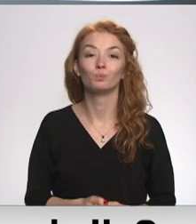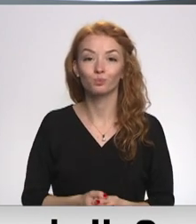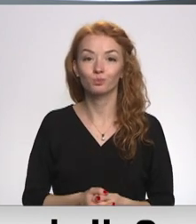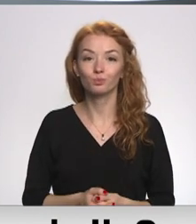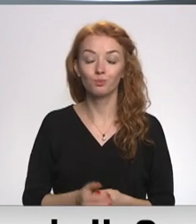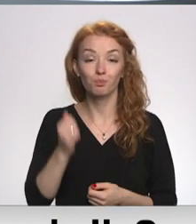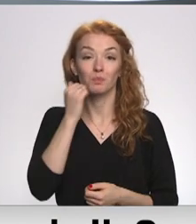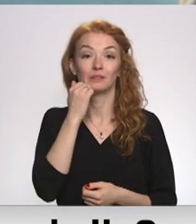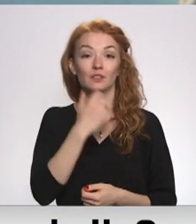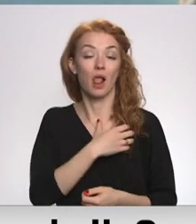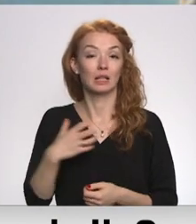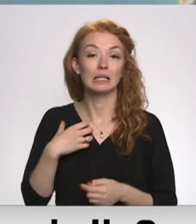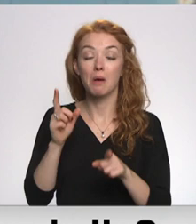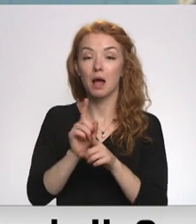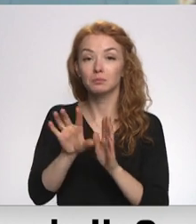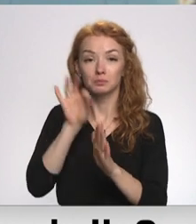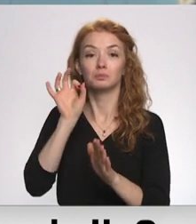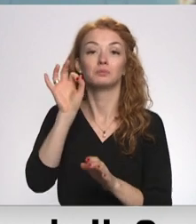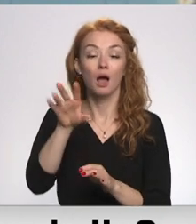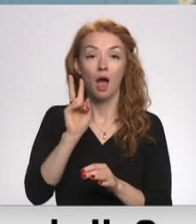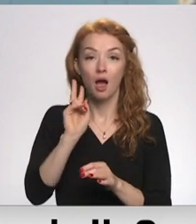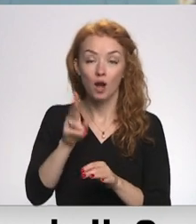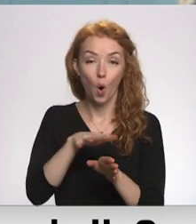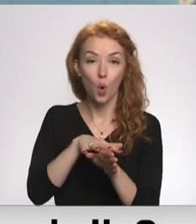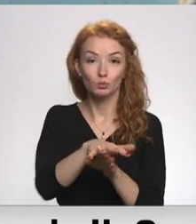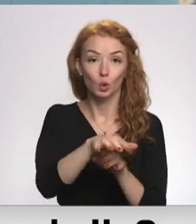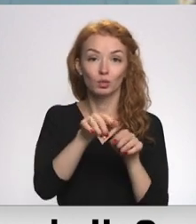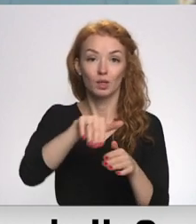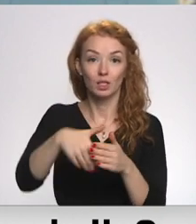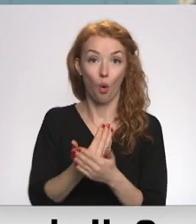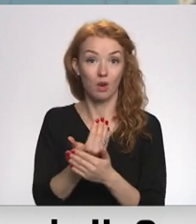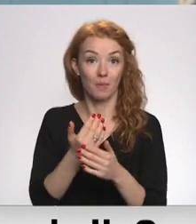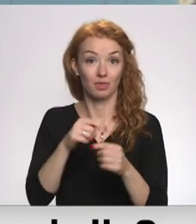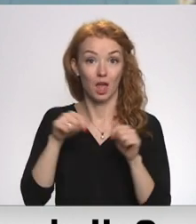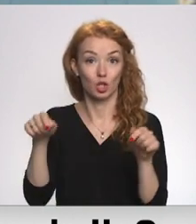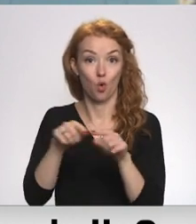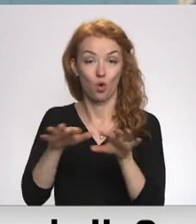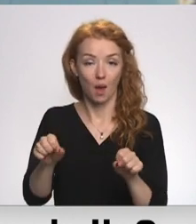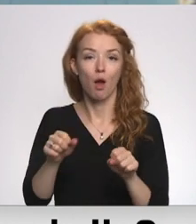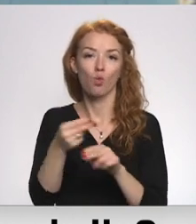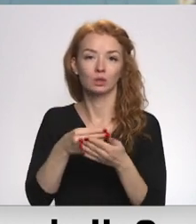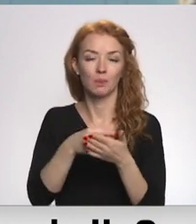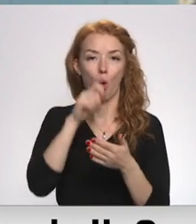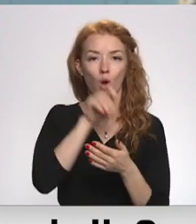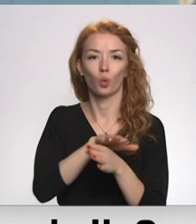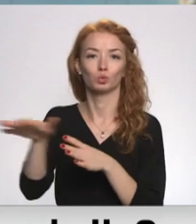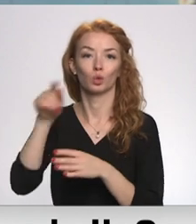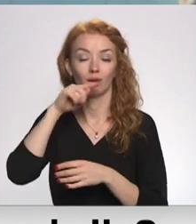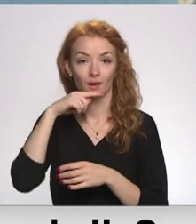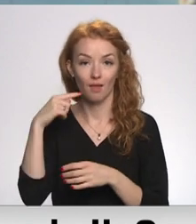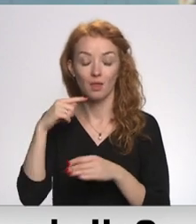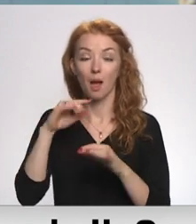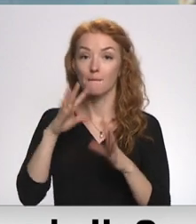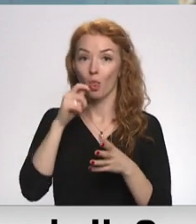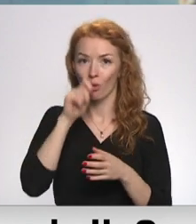Krems ieskatāja arī to, ka triecieni šīm jaunajām teritorijām tiks uzskatīti par triecienu Krievijai. Ukraina, protams,